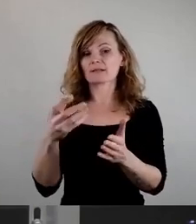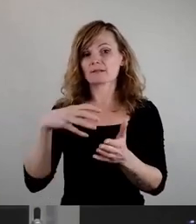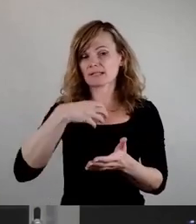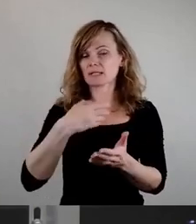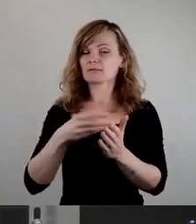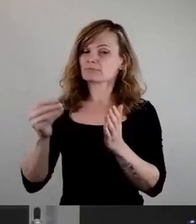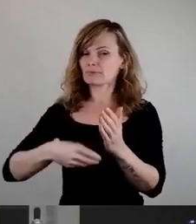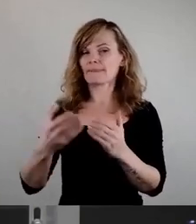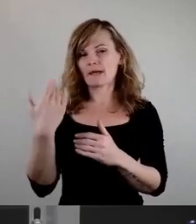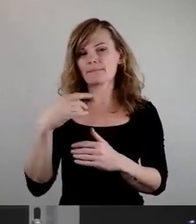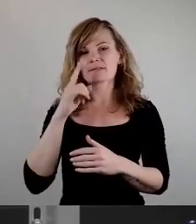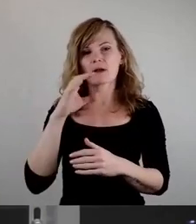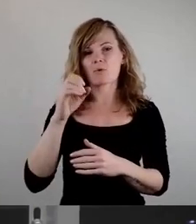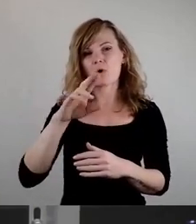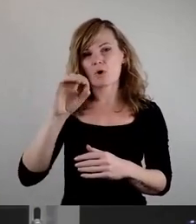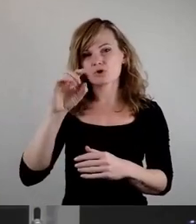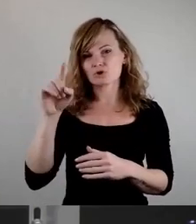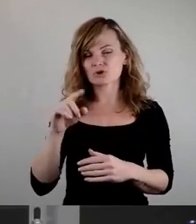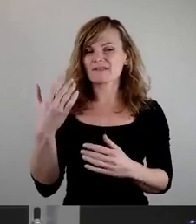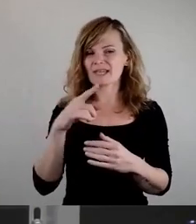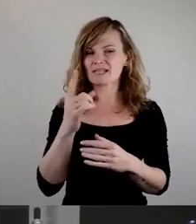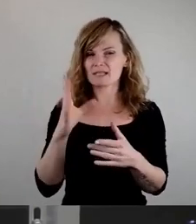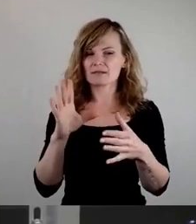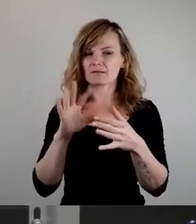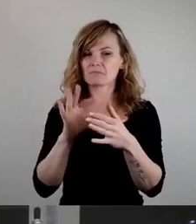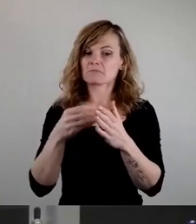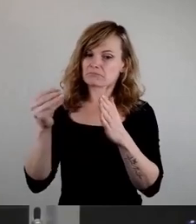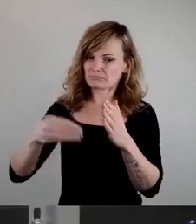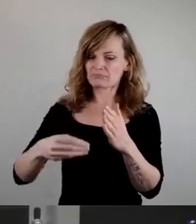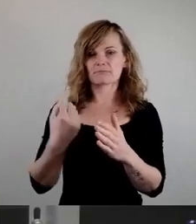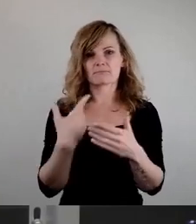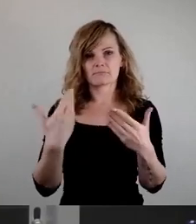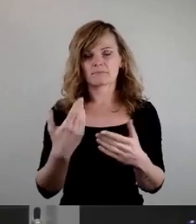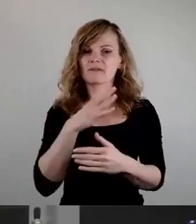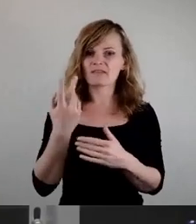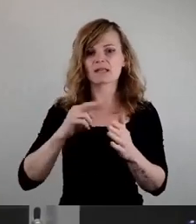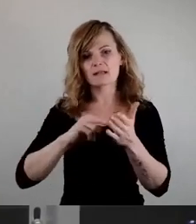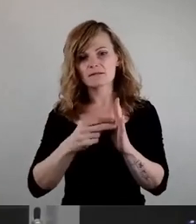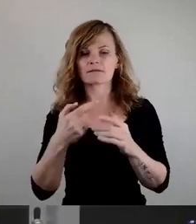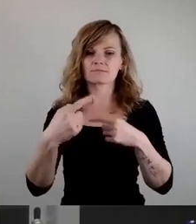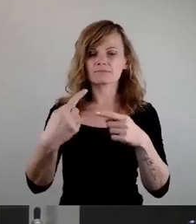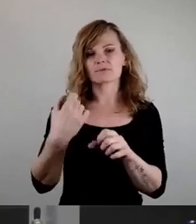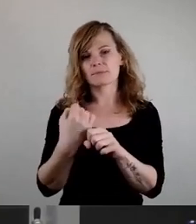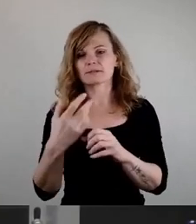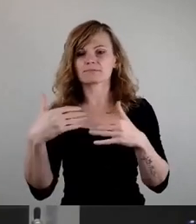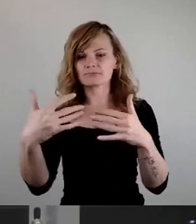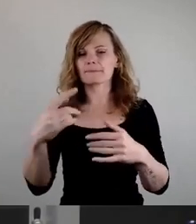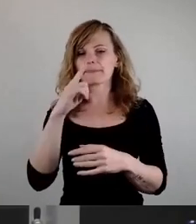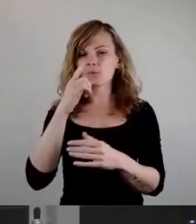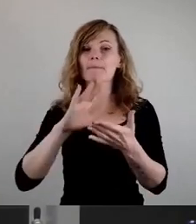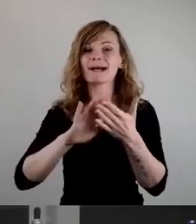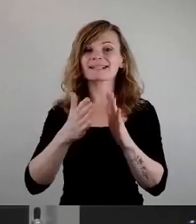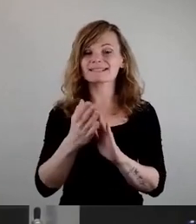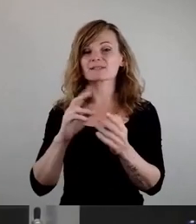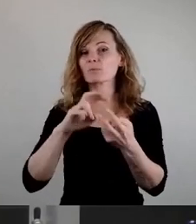gab es auch Pläne und es gab Worte und es gab sehr viel, was so gesagt und getan wurde. Allein man hat es halt in der Praxis nicht immer